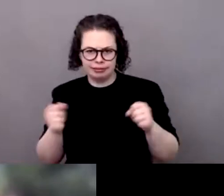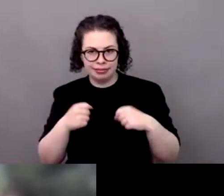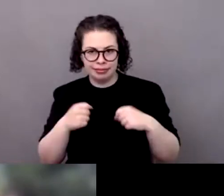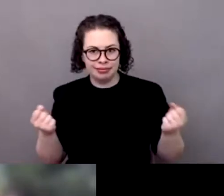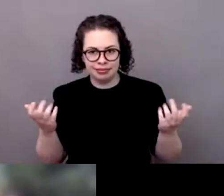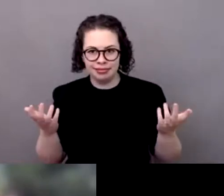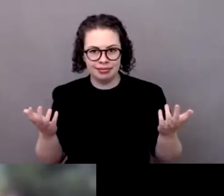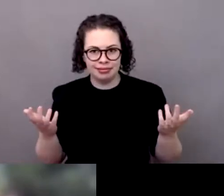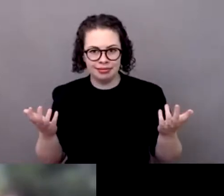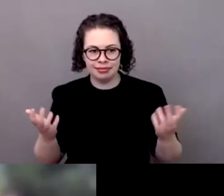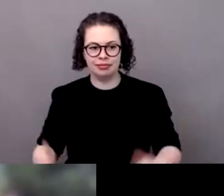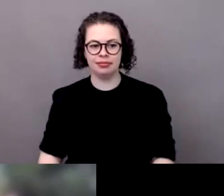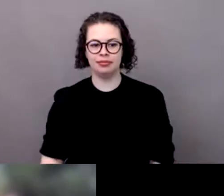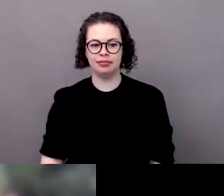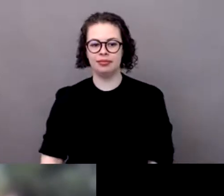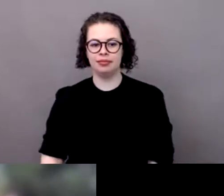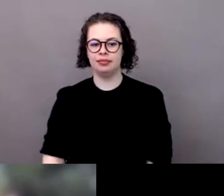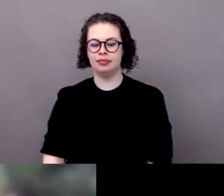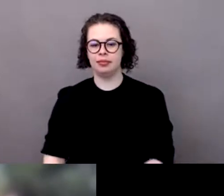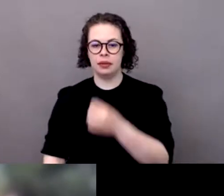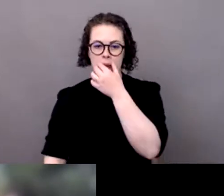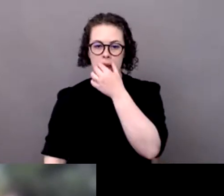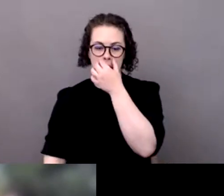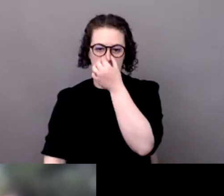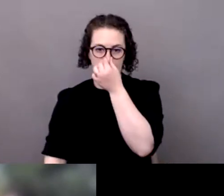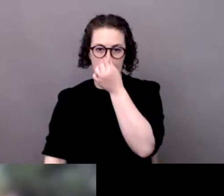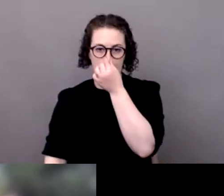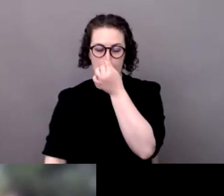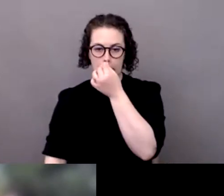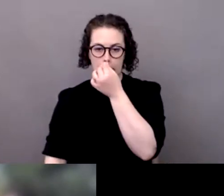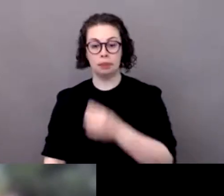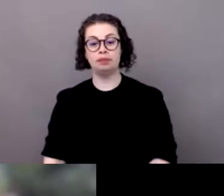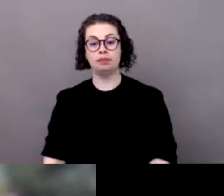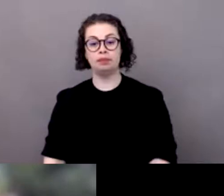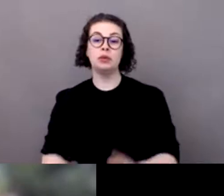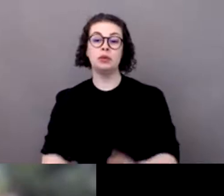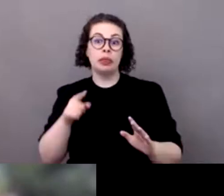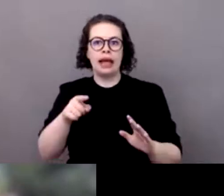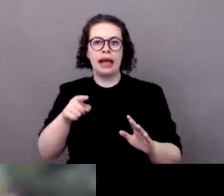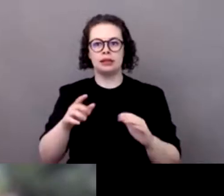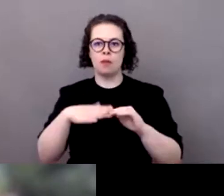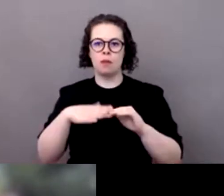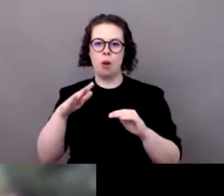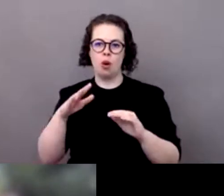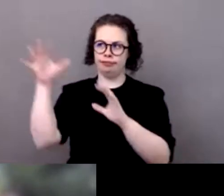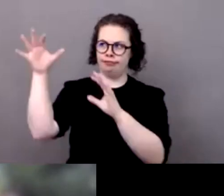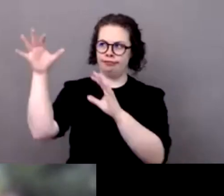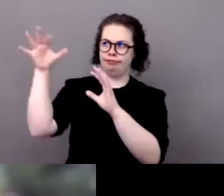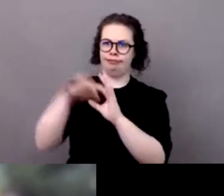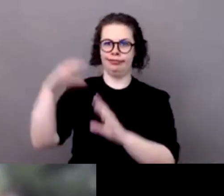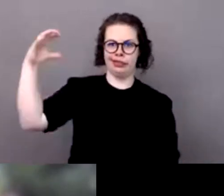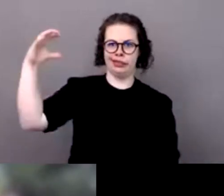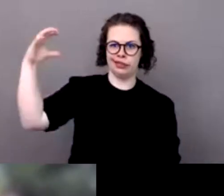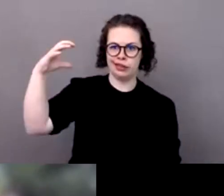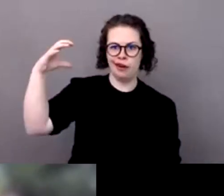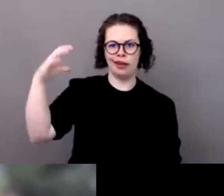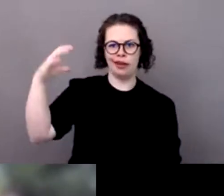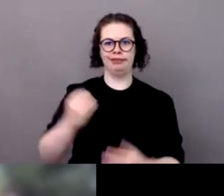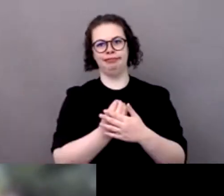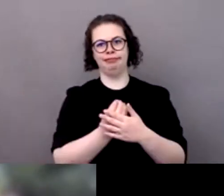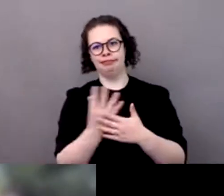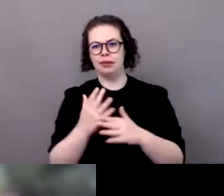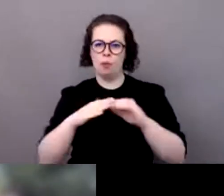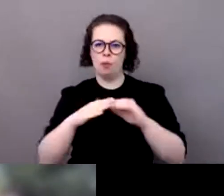mais qui sont qui risquent d'être un peu important c'est à que les dérèglements climatiques les pertes de biodiversité vont augmenter des